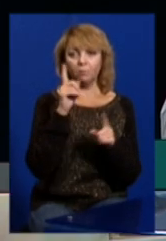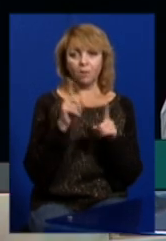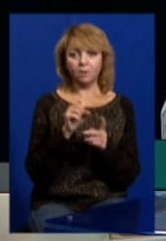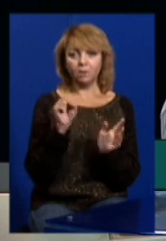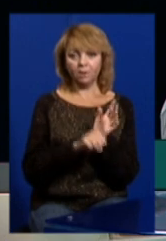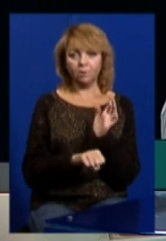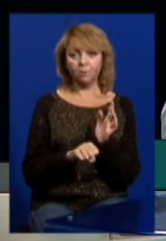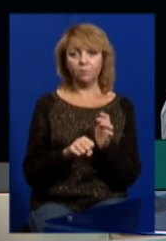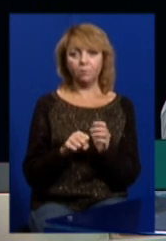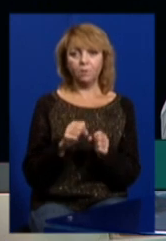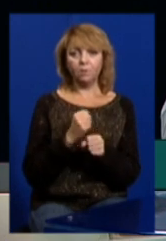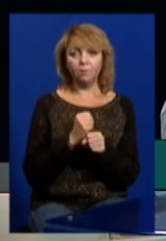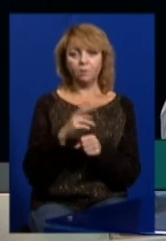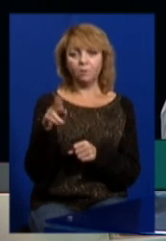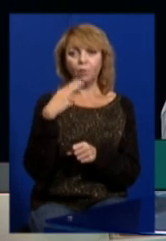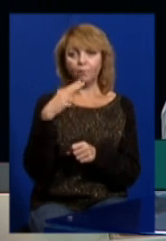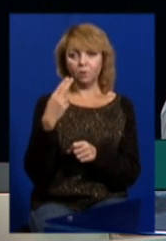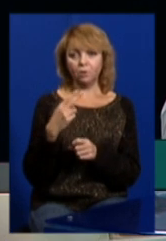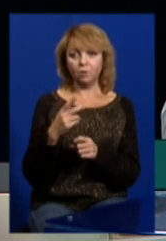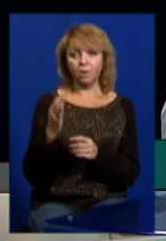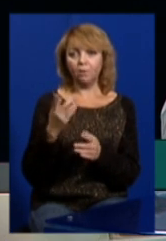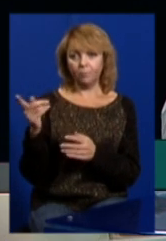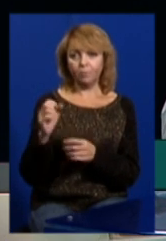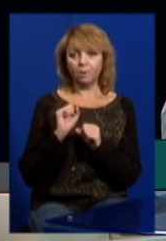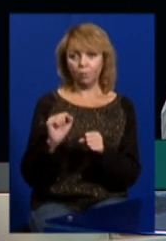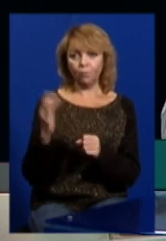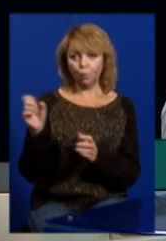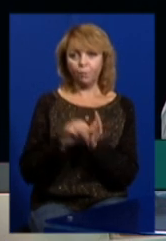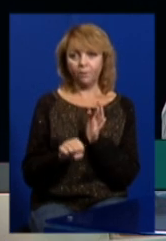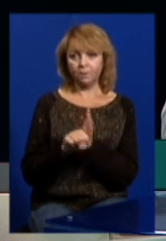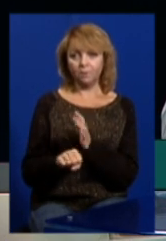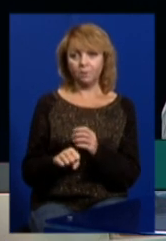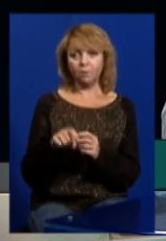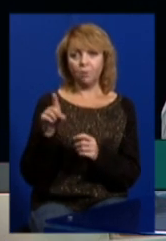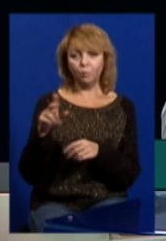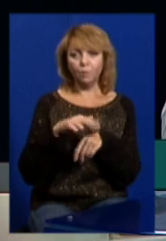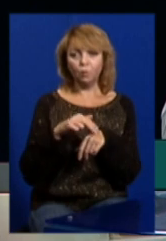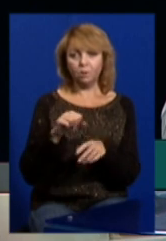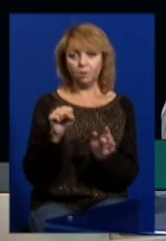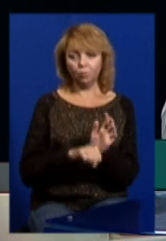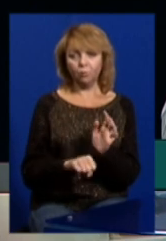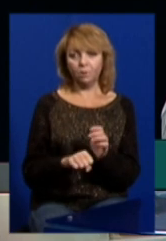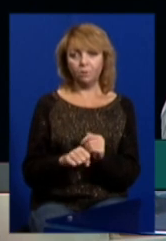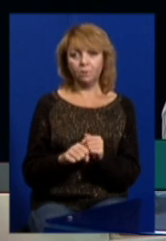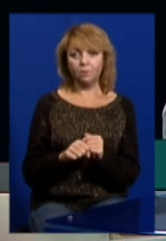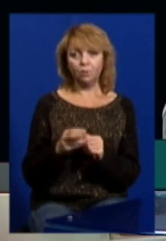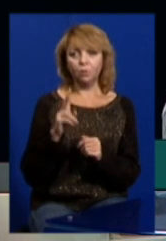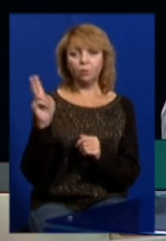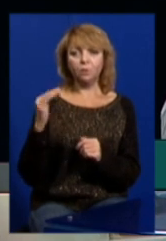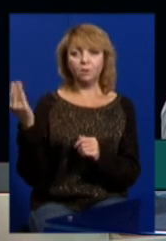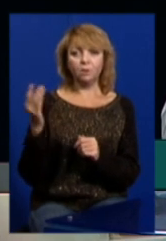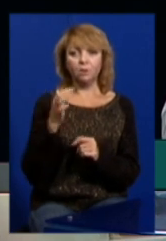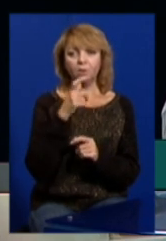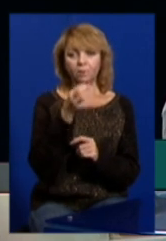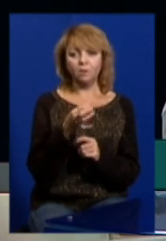загиблого зробив зауваження, який же патріот це, він вбивця, він міліціонера вбив, то хтось з них